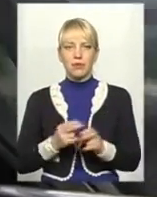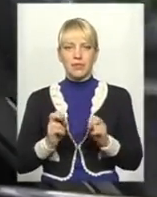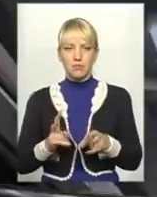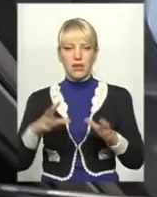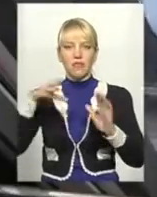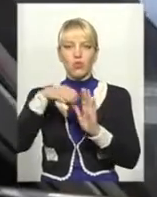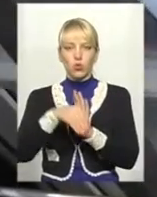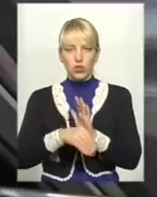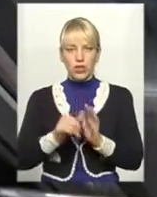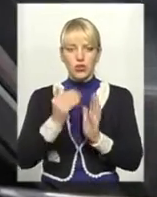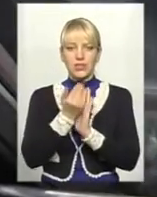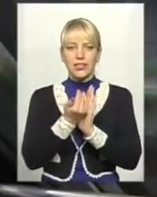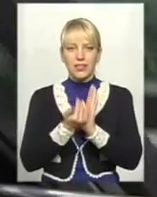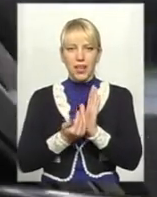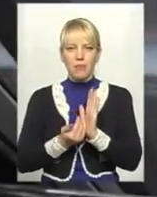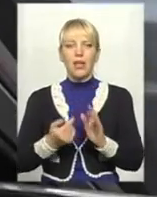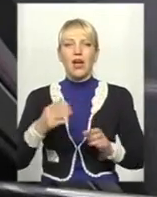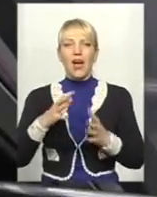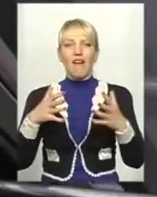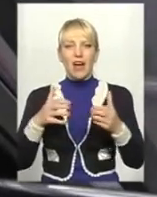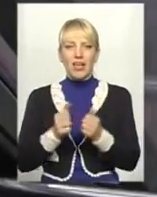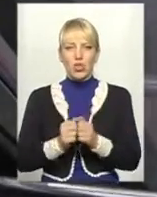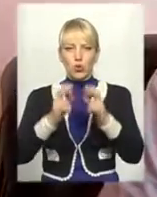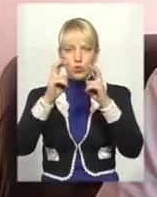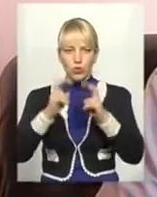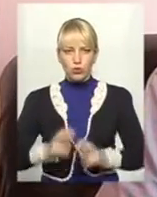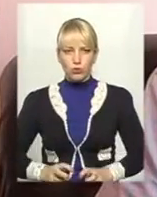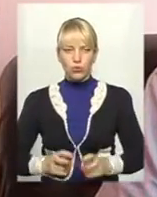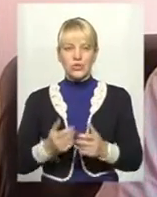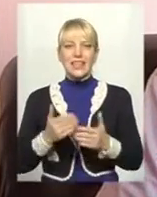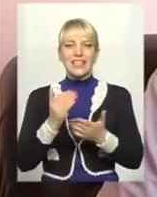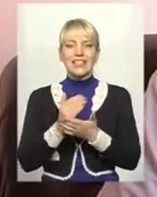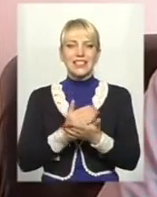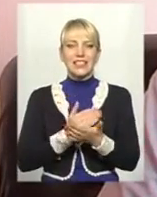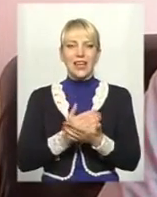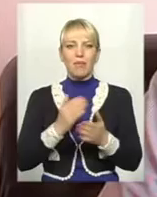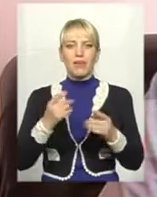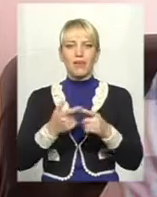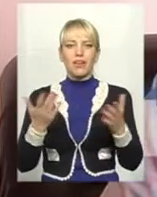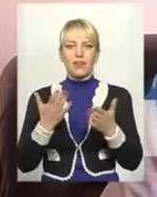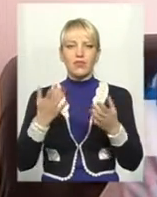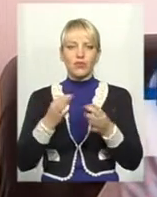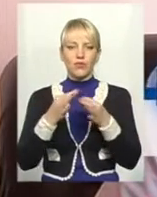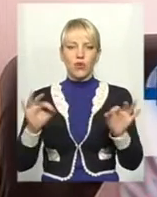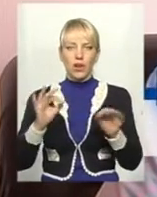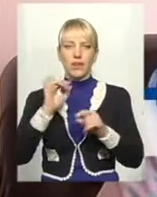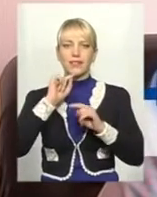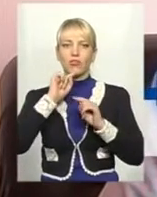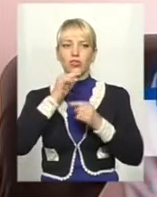включаючи системи аварійного спуску, систему рекуперації, яка дозволяє заощадити